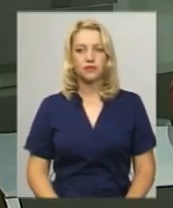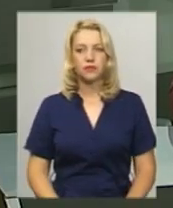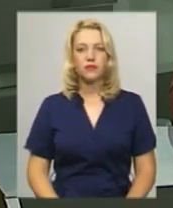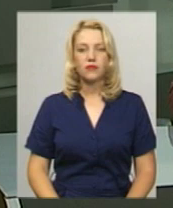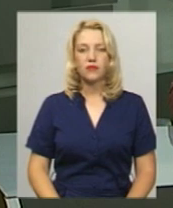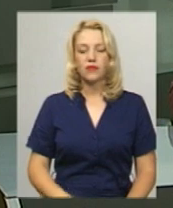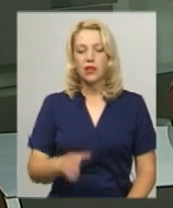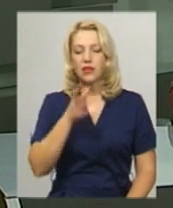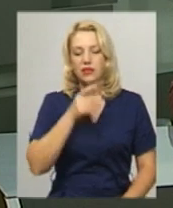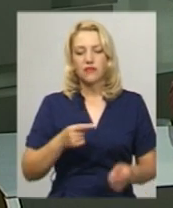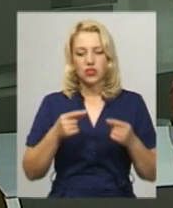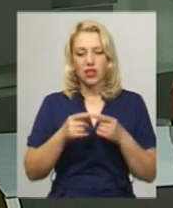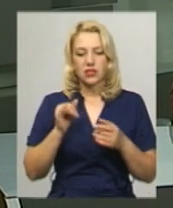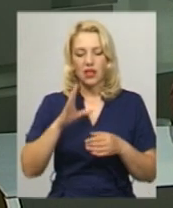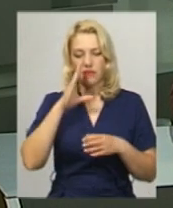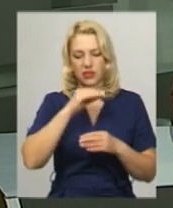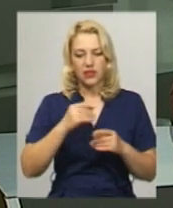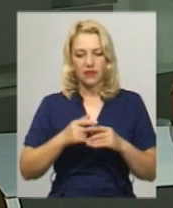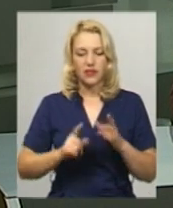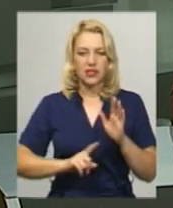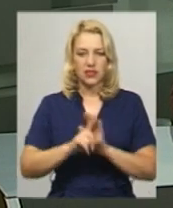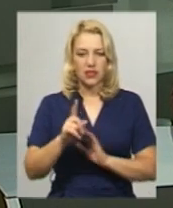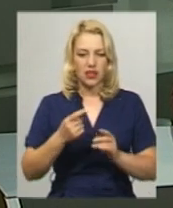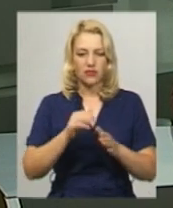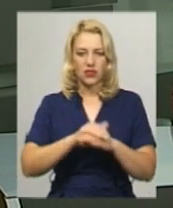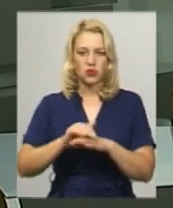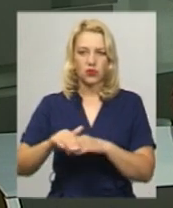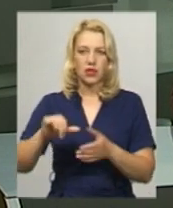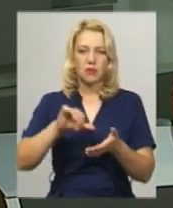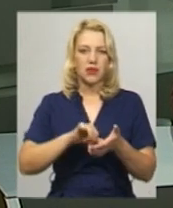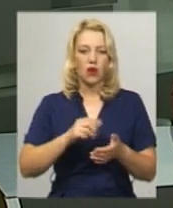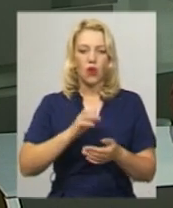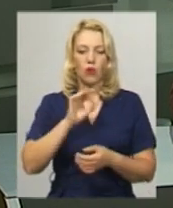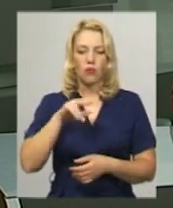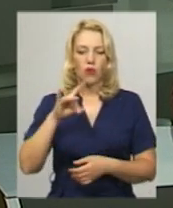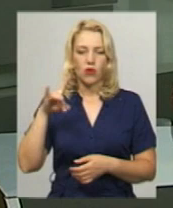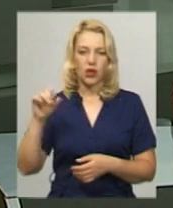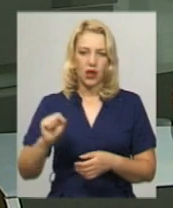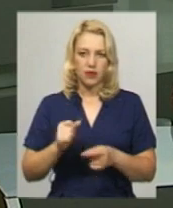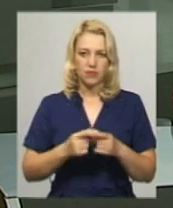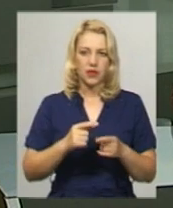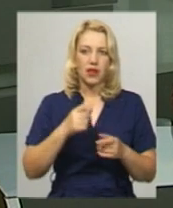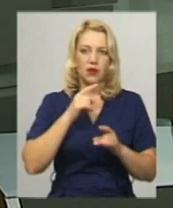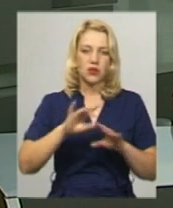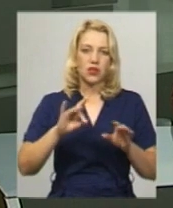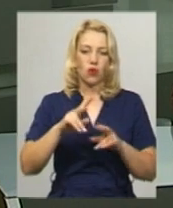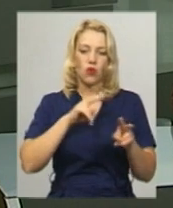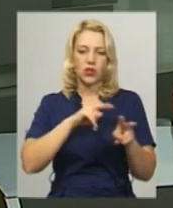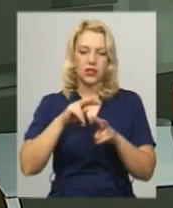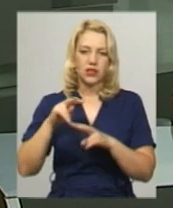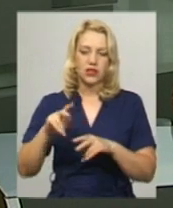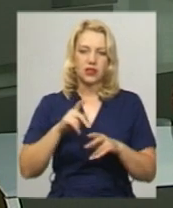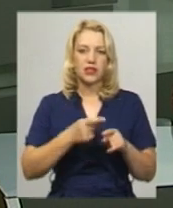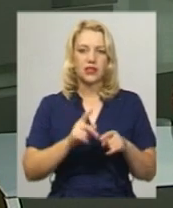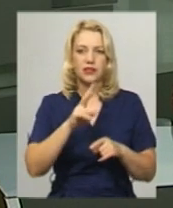активний старт виборчої кампанії фіксують на Хмельниччині представники громадянської мережі «Опора». Про це заявив координатор спостереження за